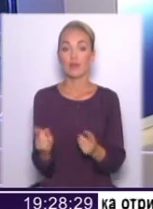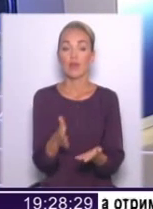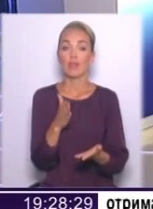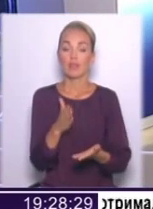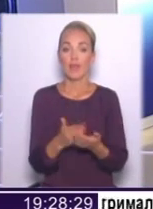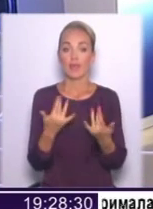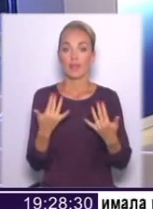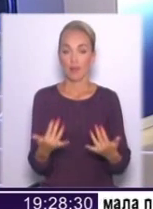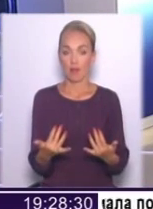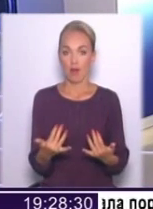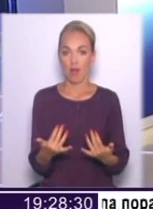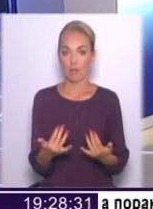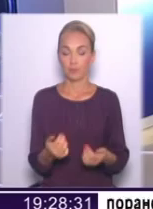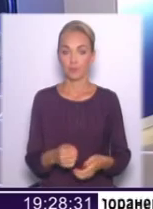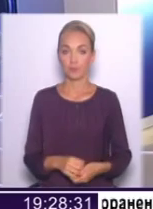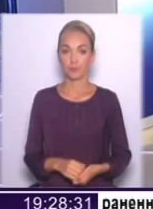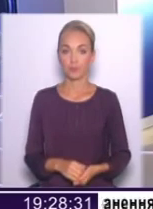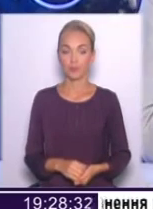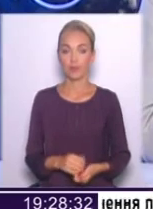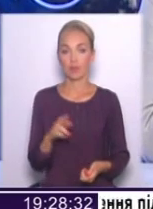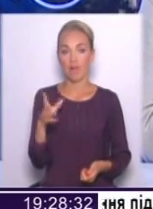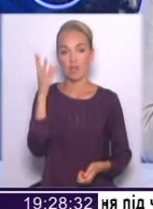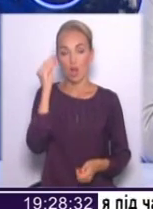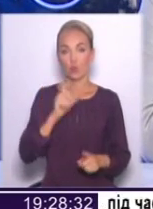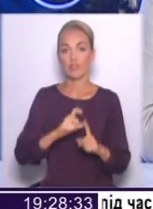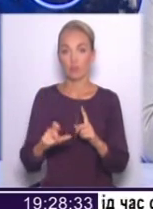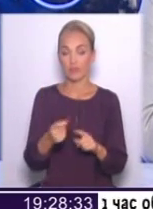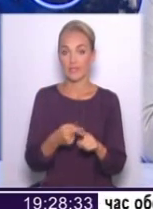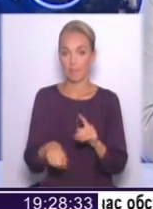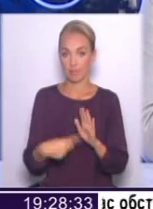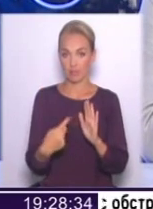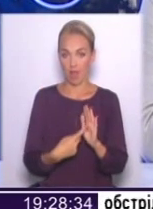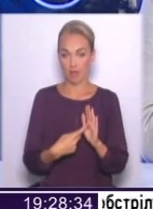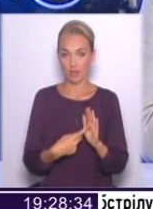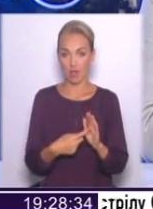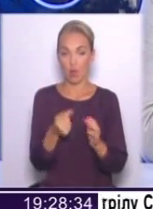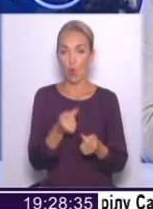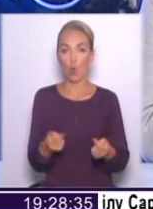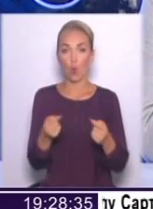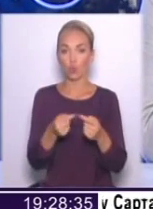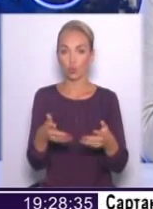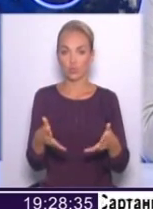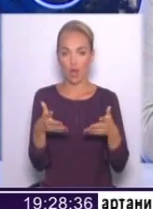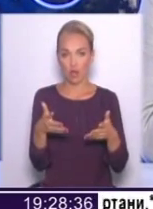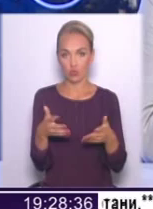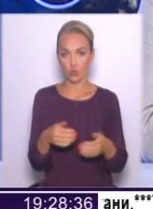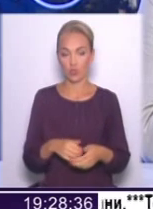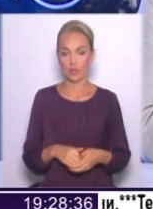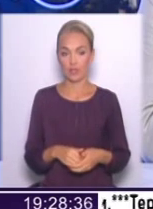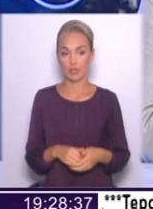кілька, я вважаю, відповідей на це питання. Насправді, тут немає якогось однозначної речі.